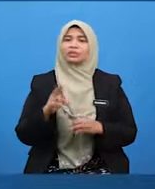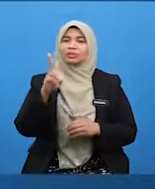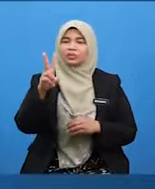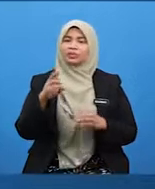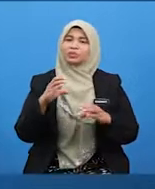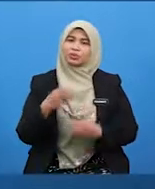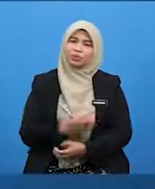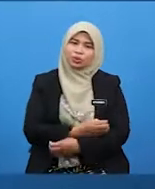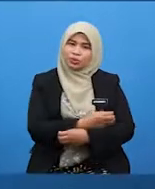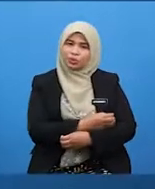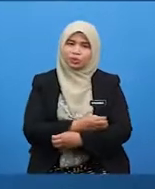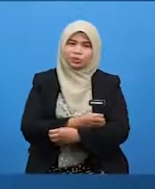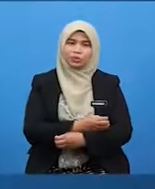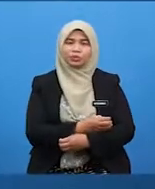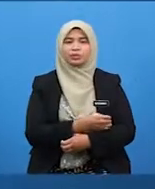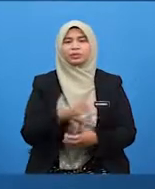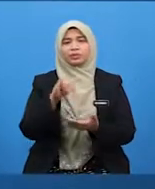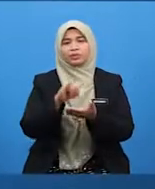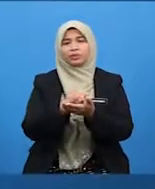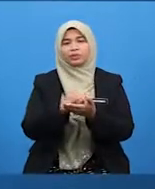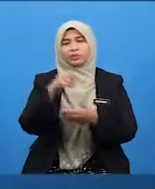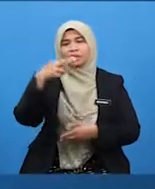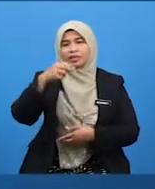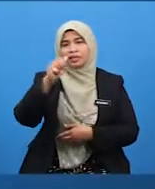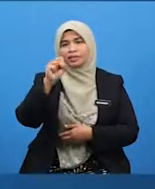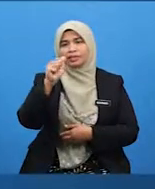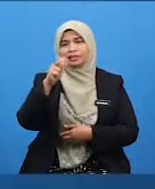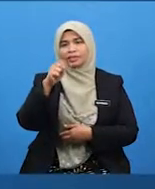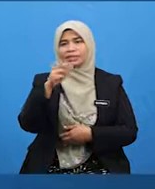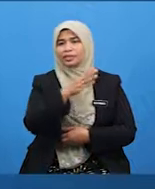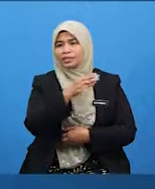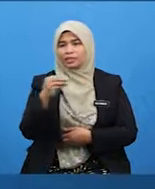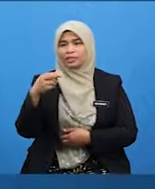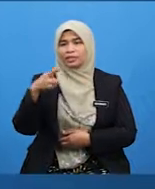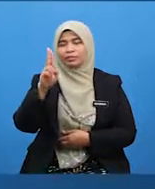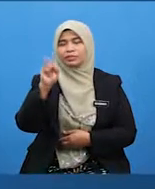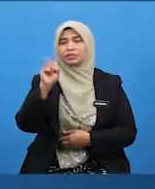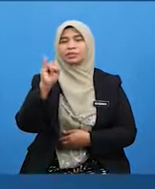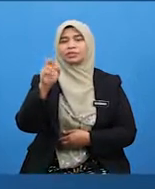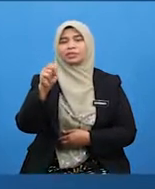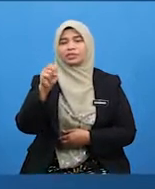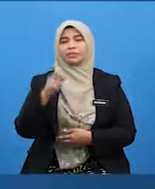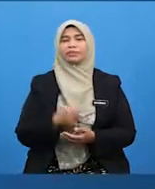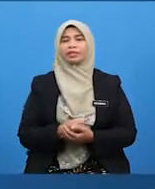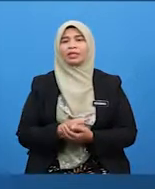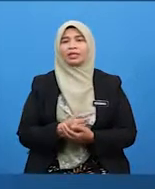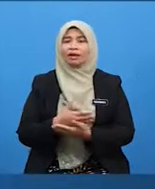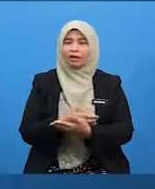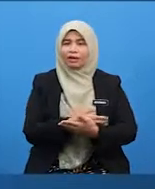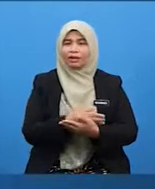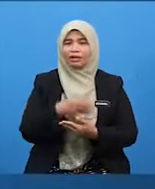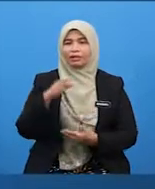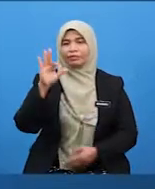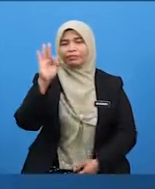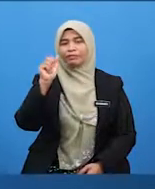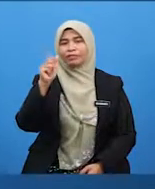kesayangannya, iaitu Sayyidina Hassan dan Sayyidina Huxin. Anak Fatimah RA